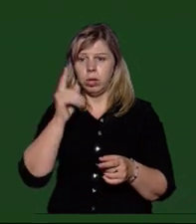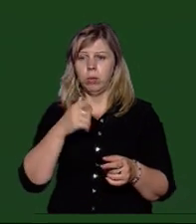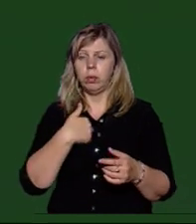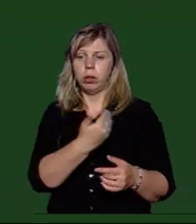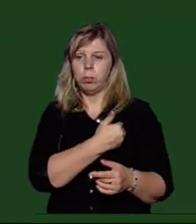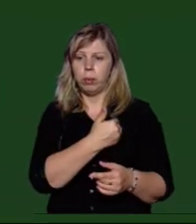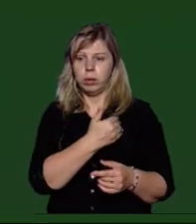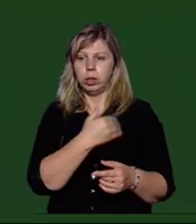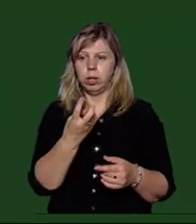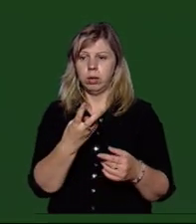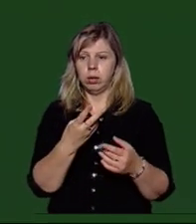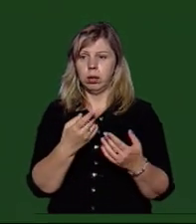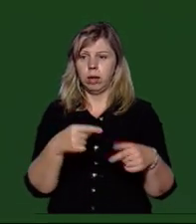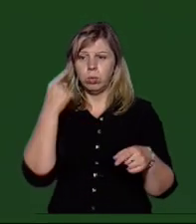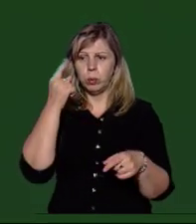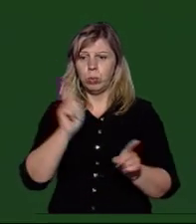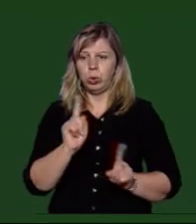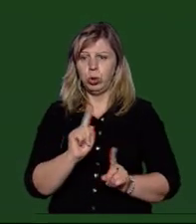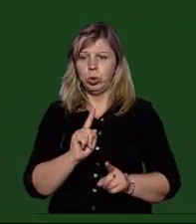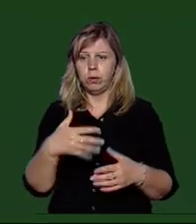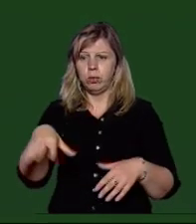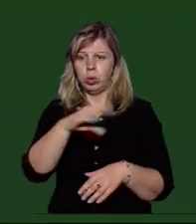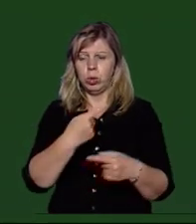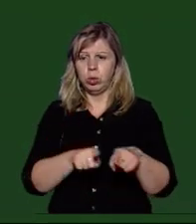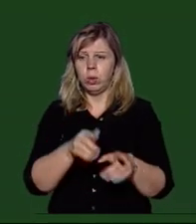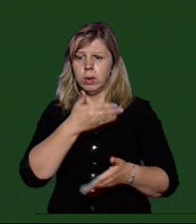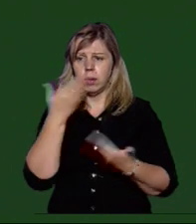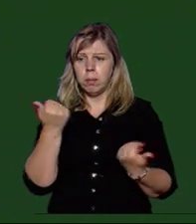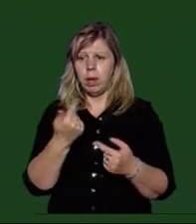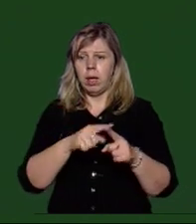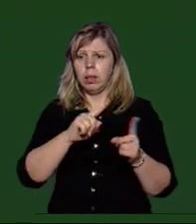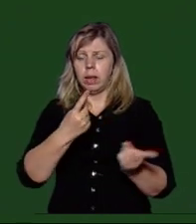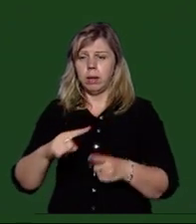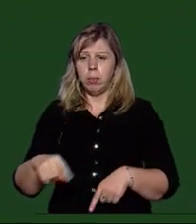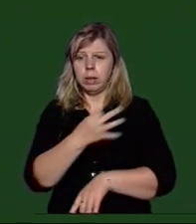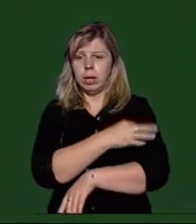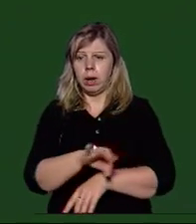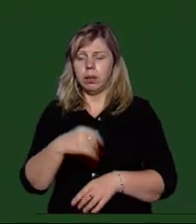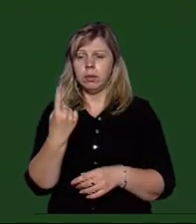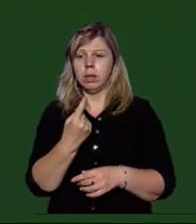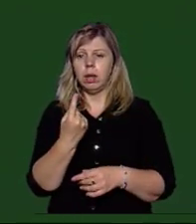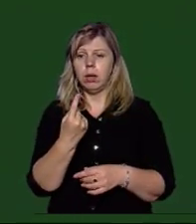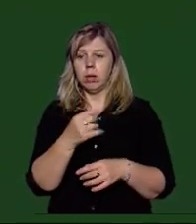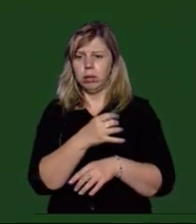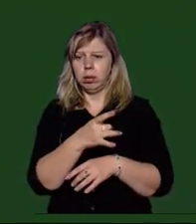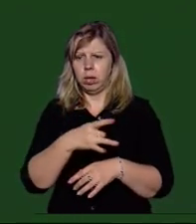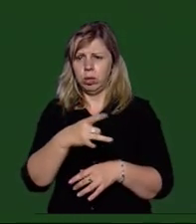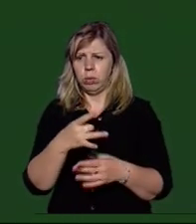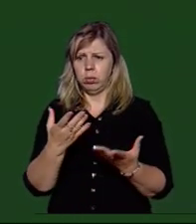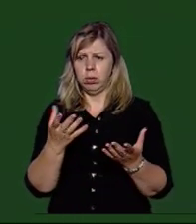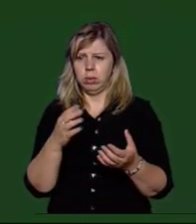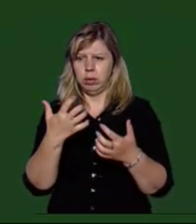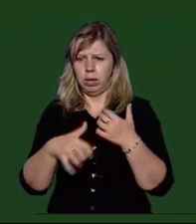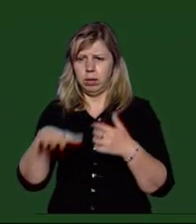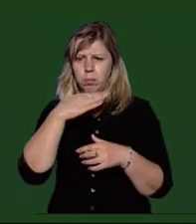побажань. Я думаю, що на сьогоднішній день цього всього немає. На теренах Закарпаття Рахівський район є осередком закарпантських готів.